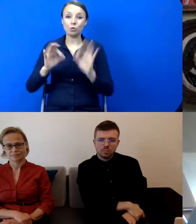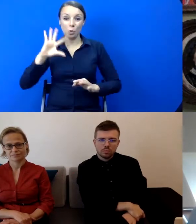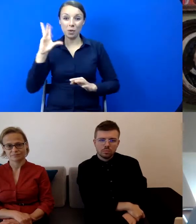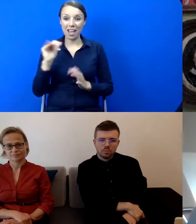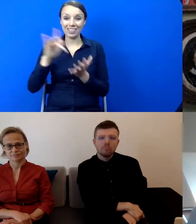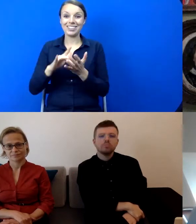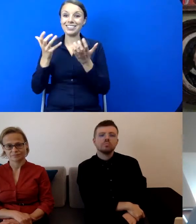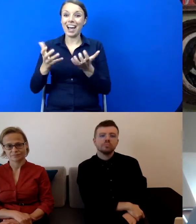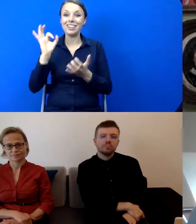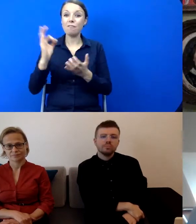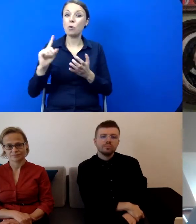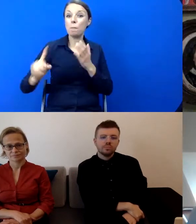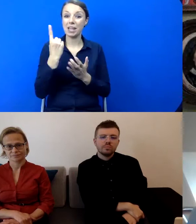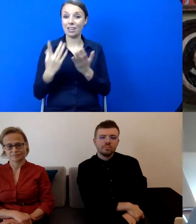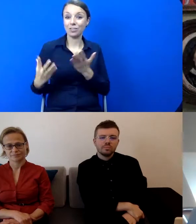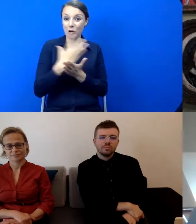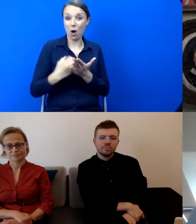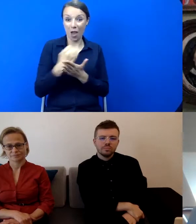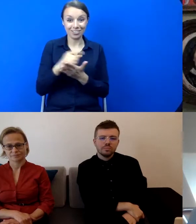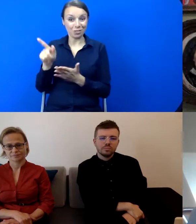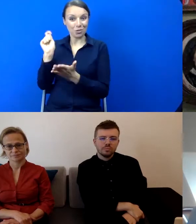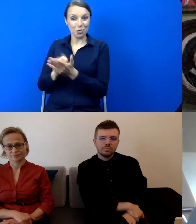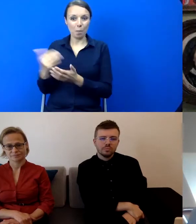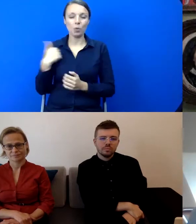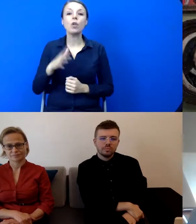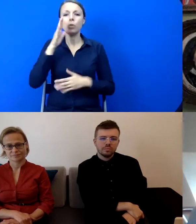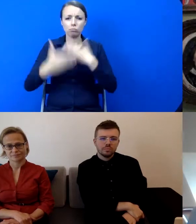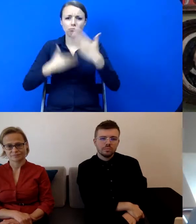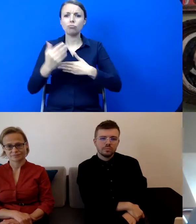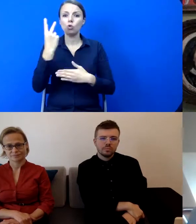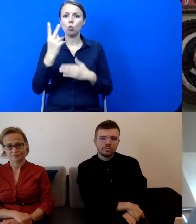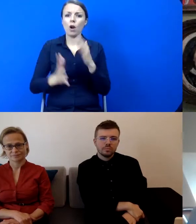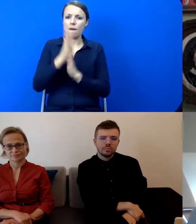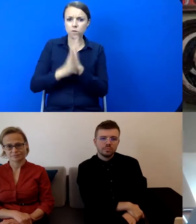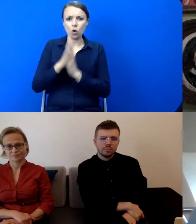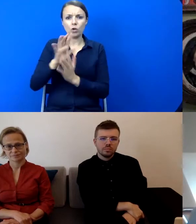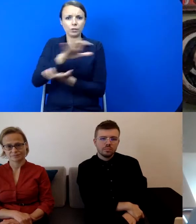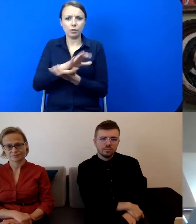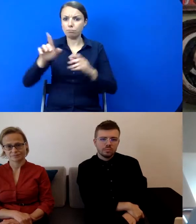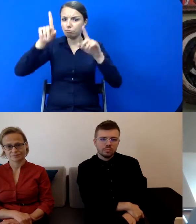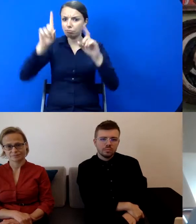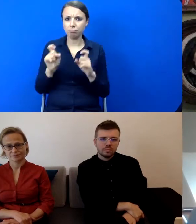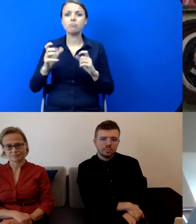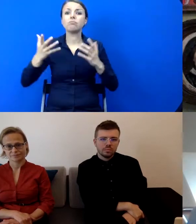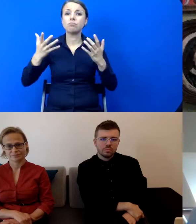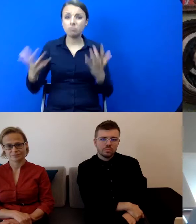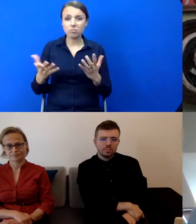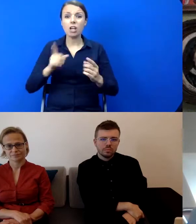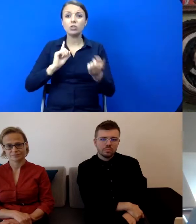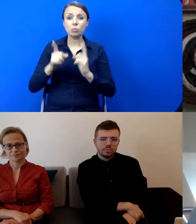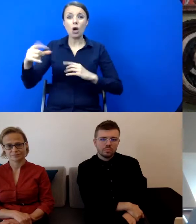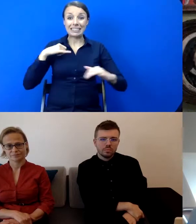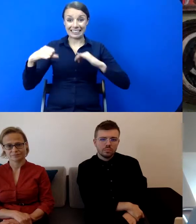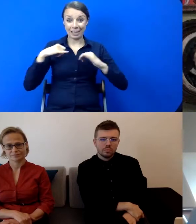Natomiast potem wybuchła II wojna światowa. Bardzo szybko zarząd towarzystwa